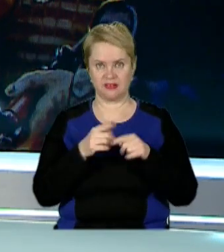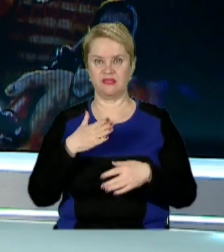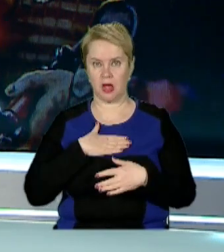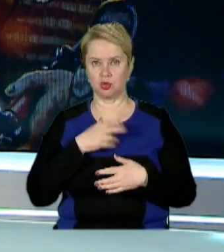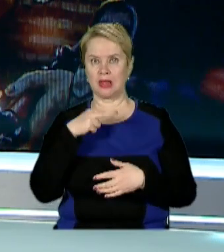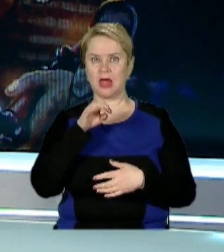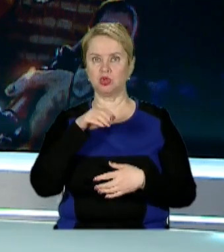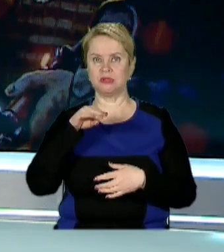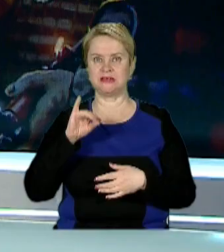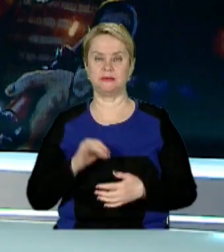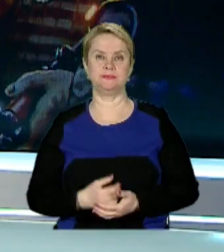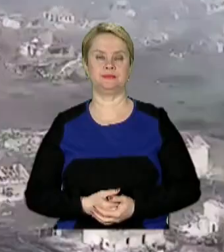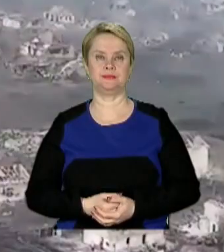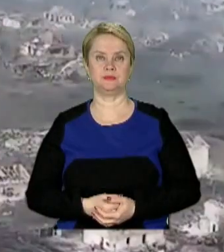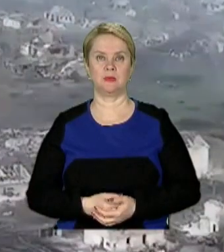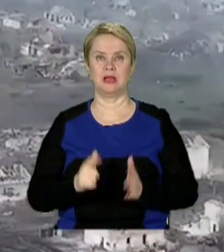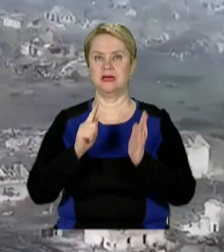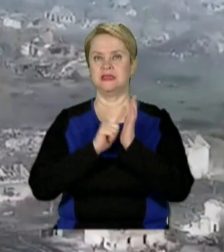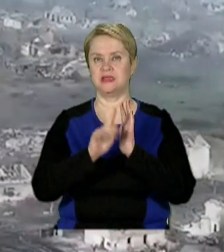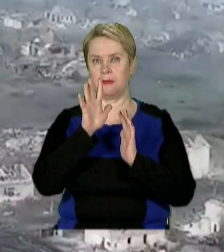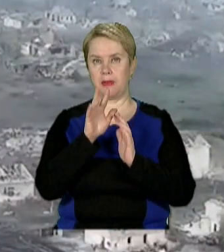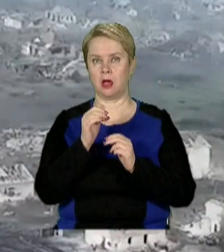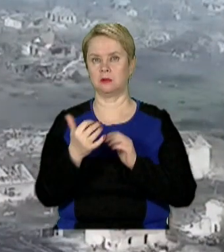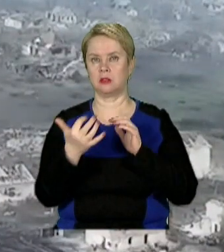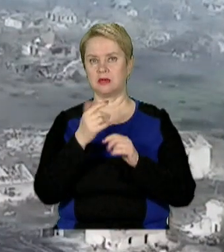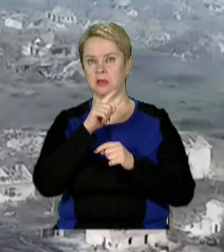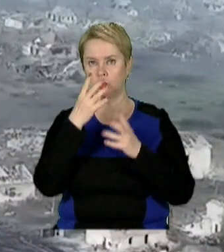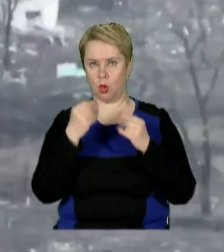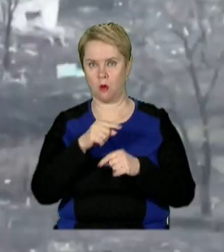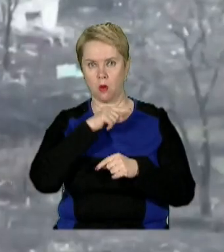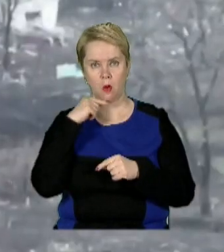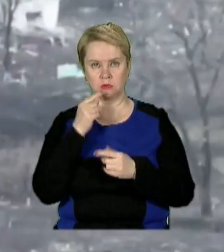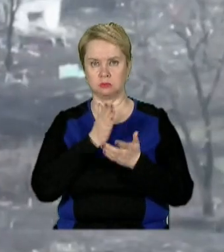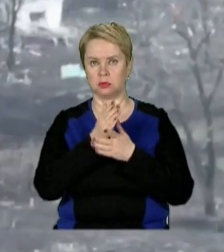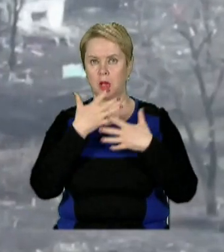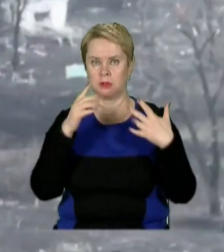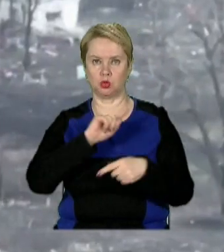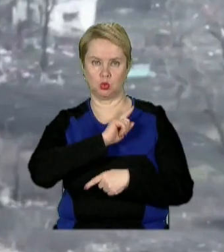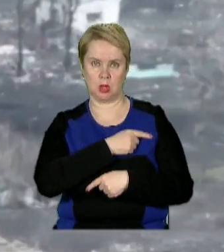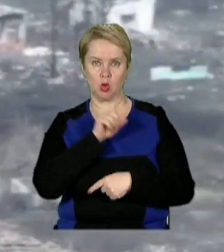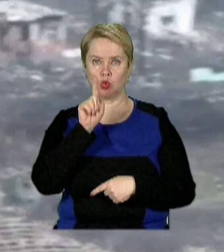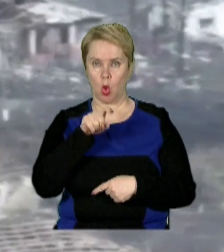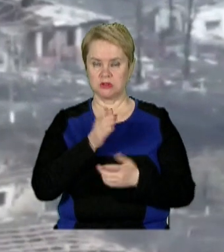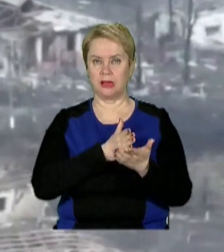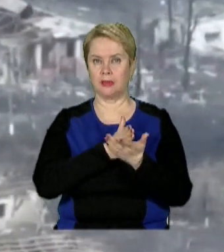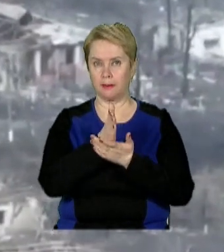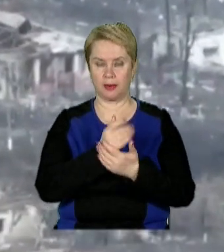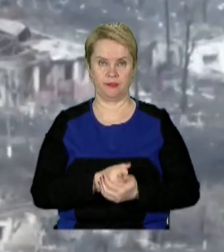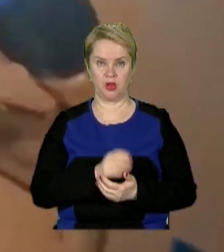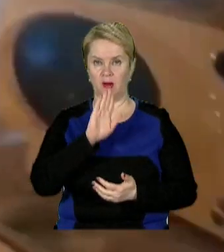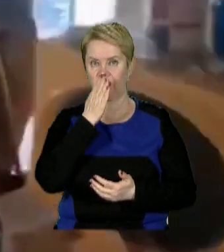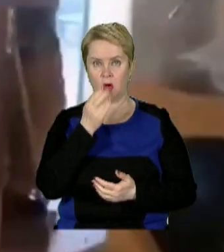нашому дайджесті. Понад 75 атак за добу. Окупанти зосереджують найбільші зусилля на Донецькому напрямку.